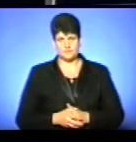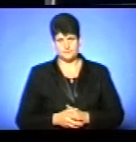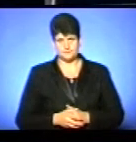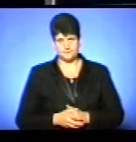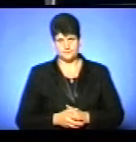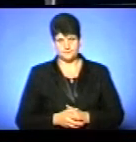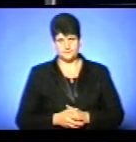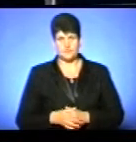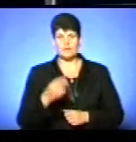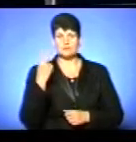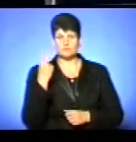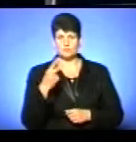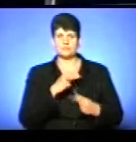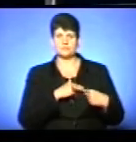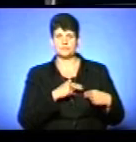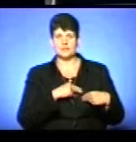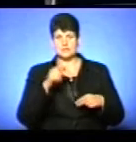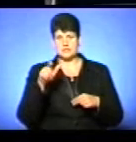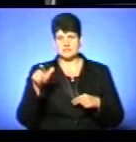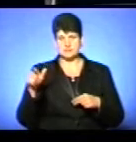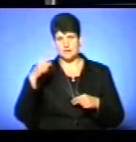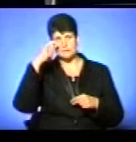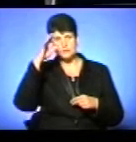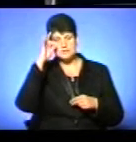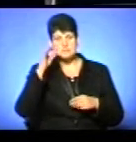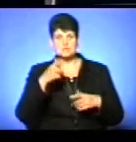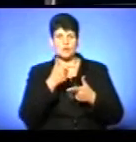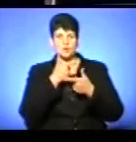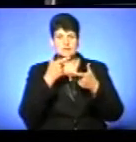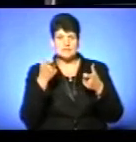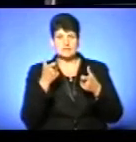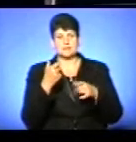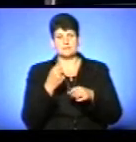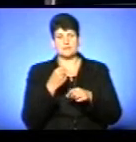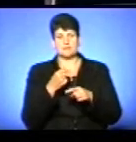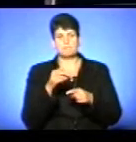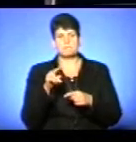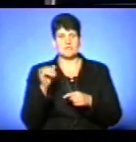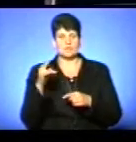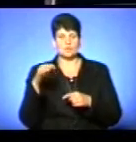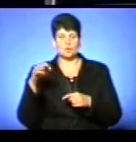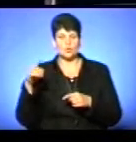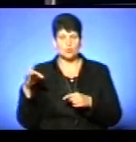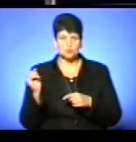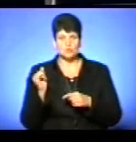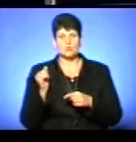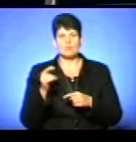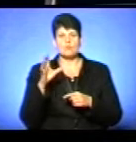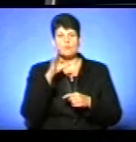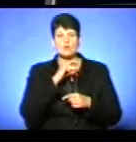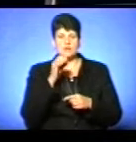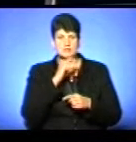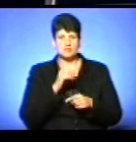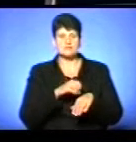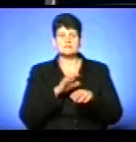Двом співробітникам поліції оголосили підозру у вчиненні злочину. Оперативники внутрішньої безпеки та СБУ задокументували п'ять